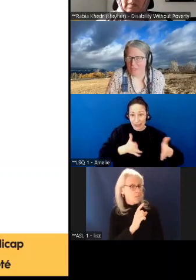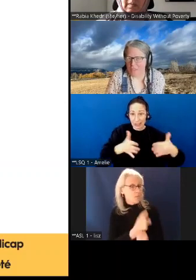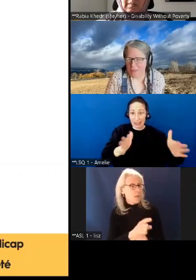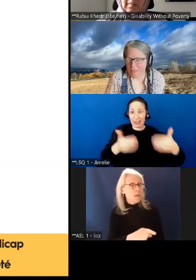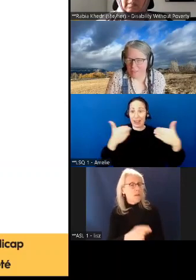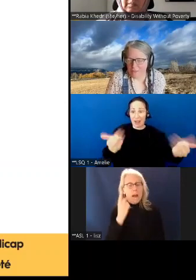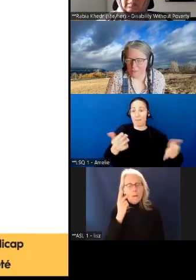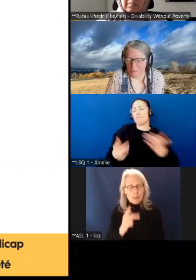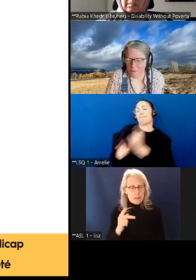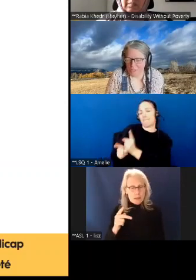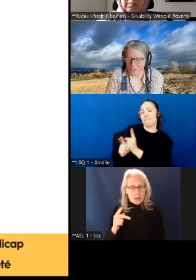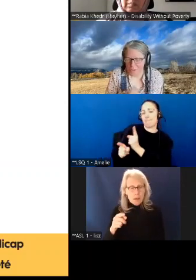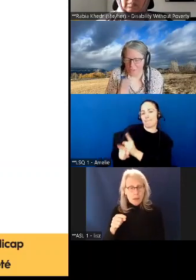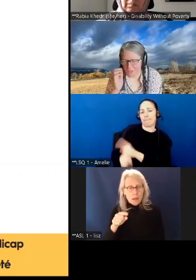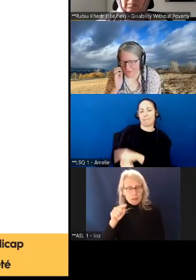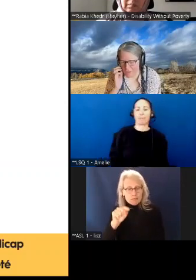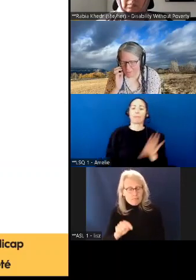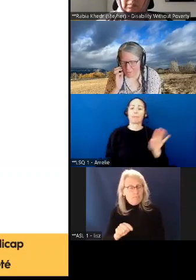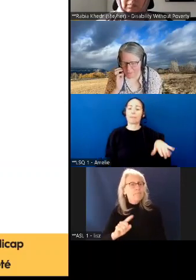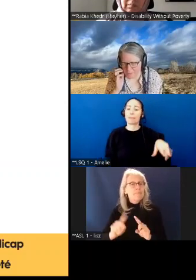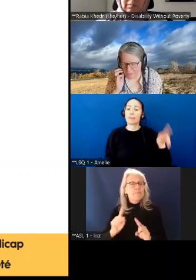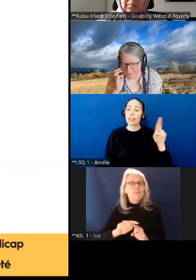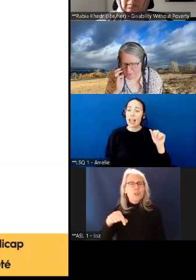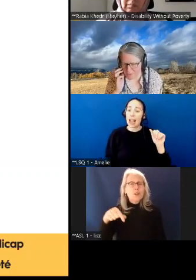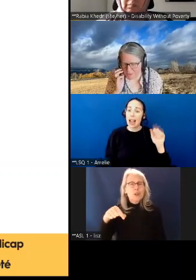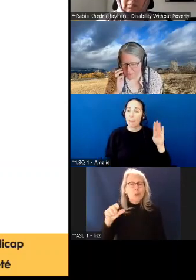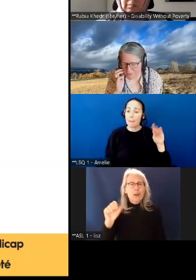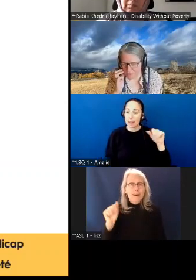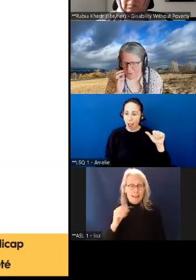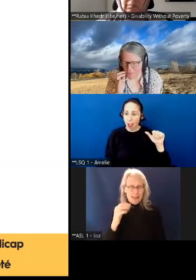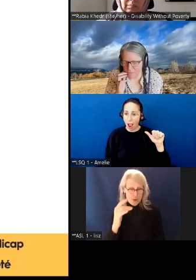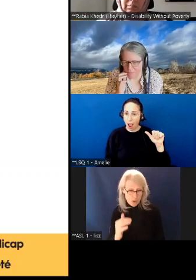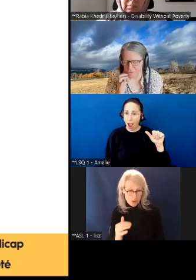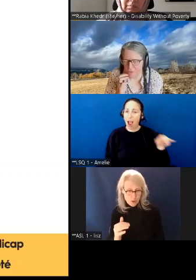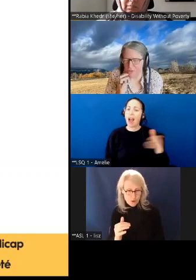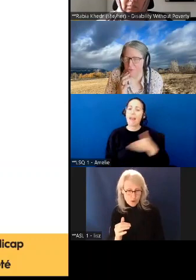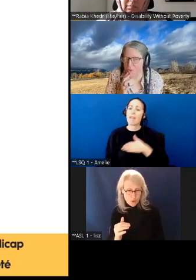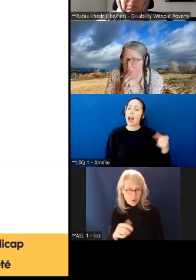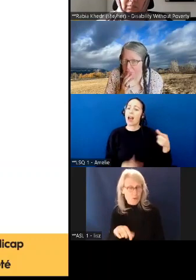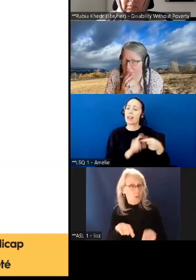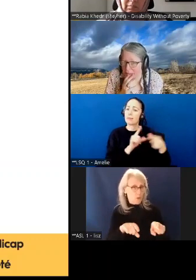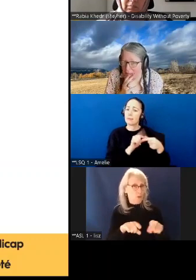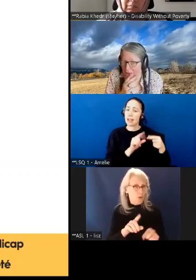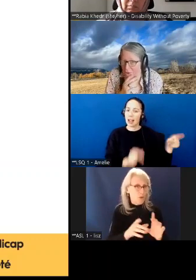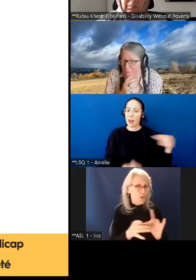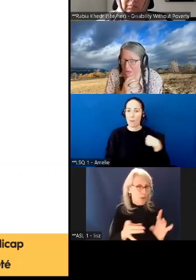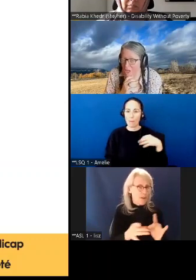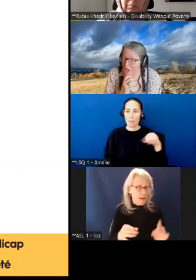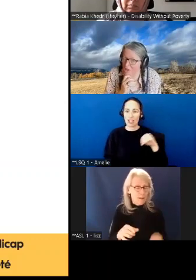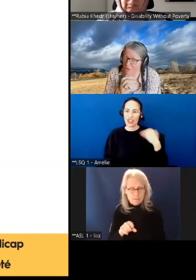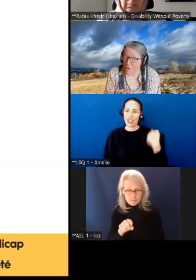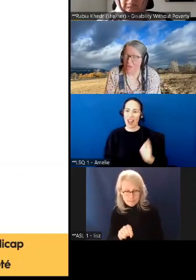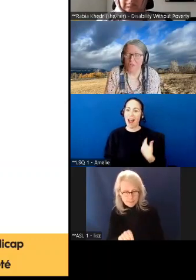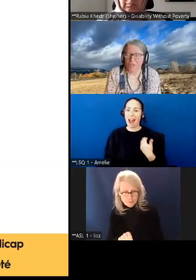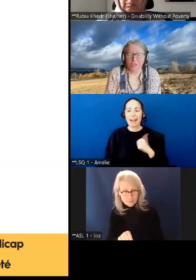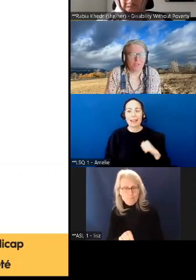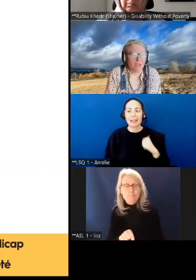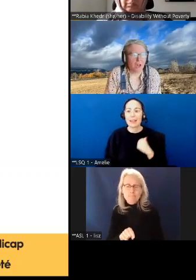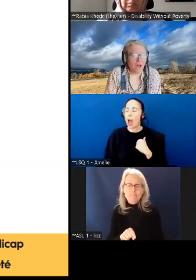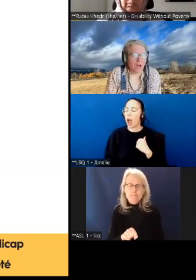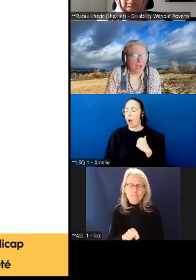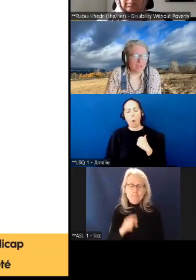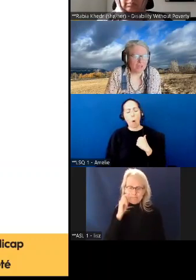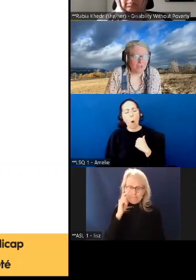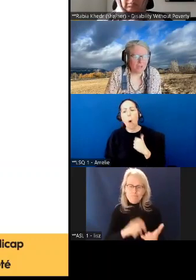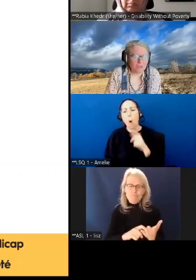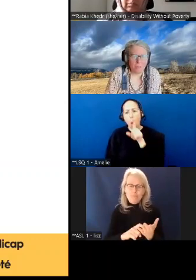et Rabia, pendant que vous parliez, j'essayais de regarder toutes